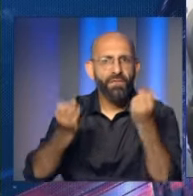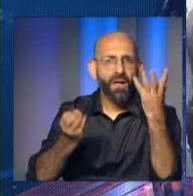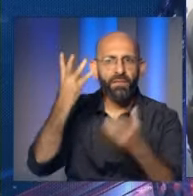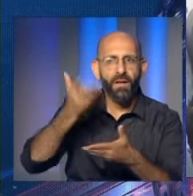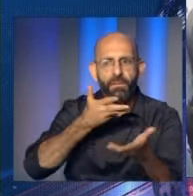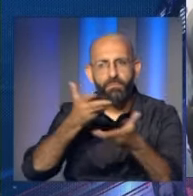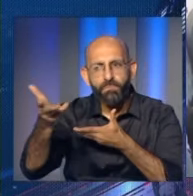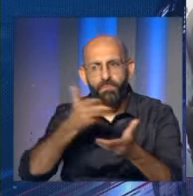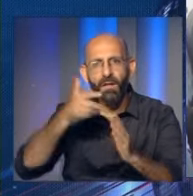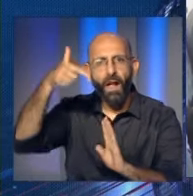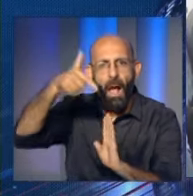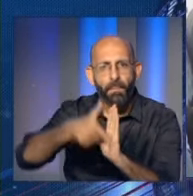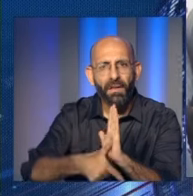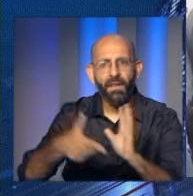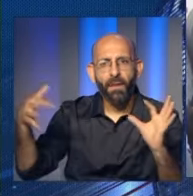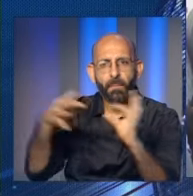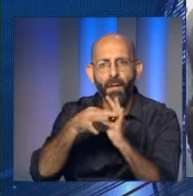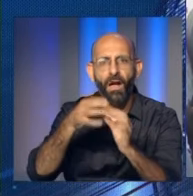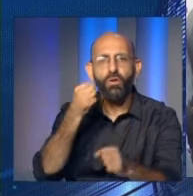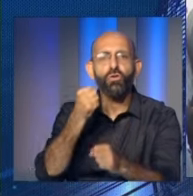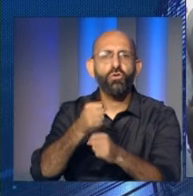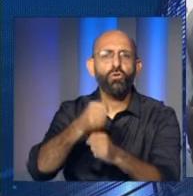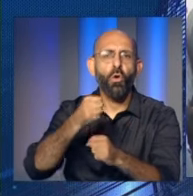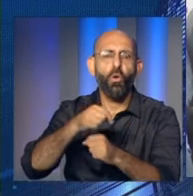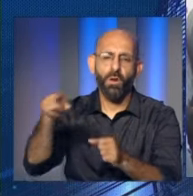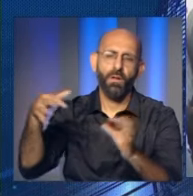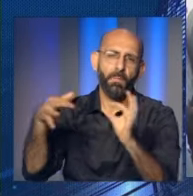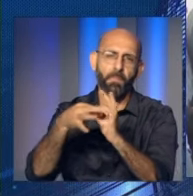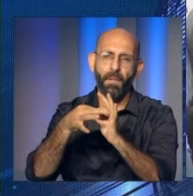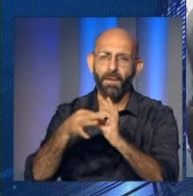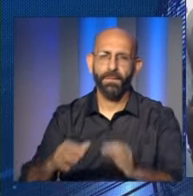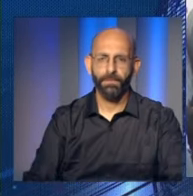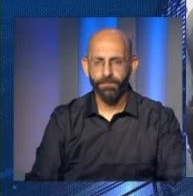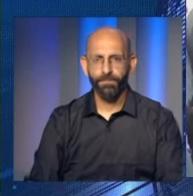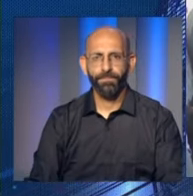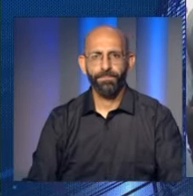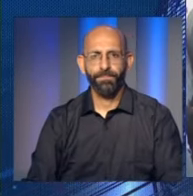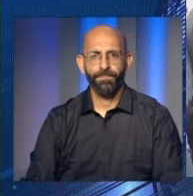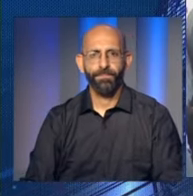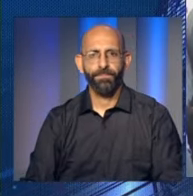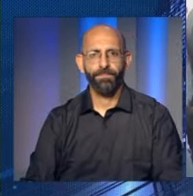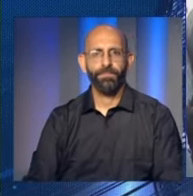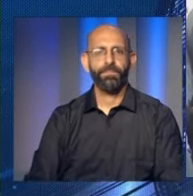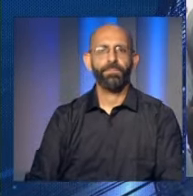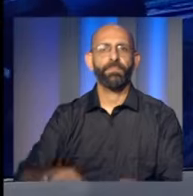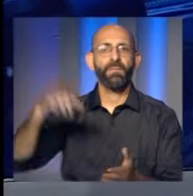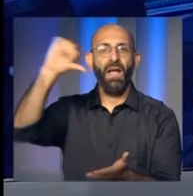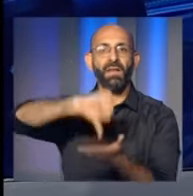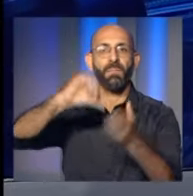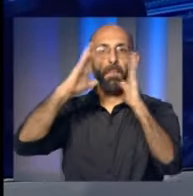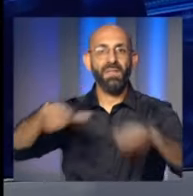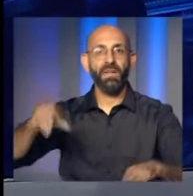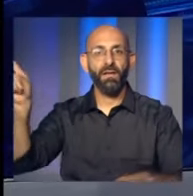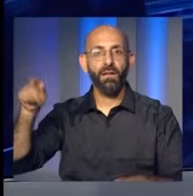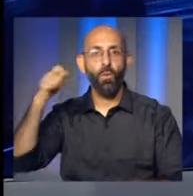اللبنانية المشتركة لمناقشة القضايا المائية الفنية زيارته تستمر غدا في العاصمة